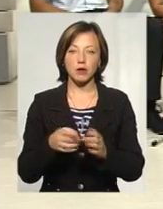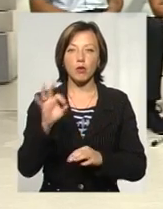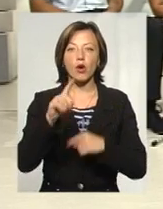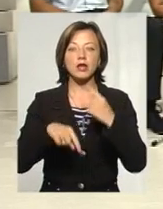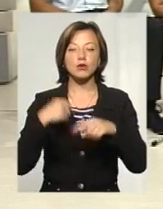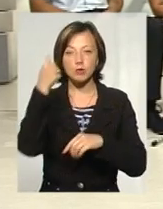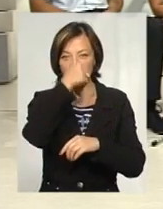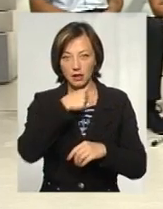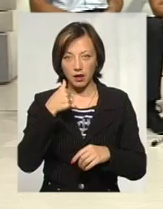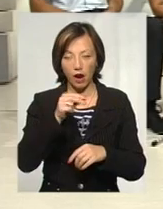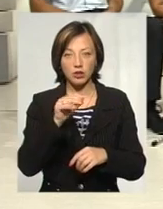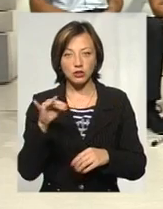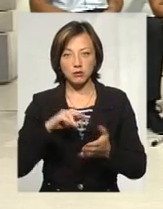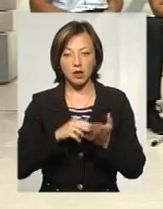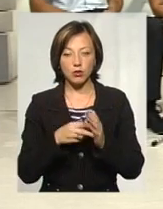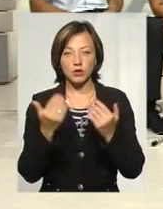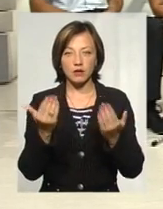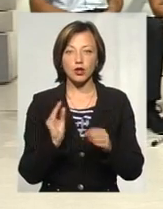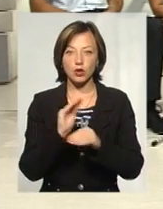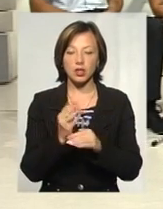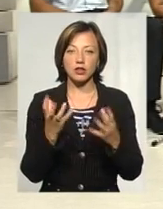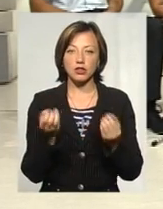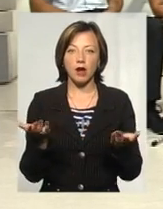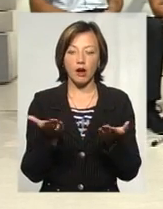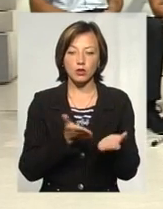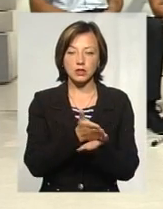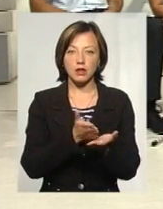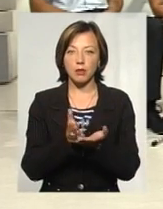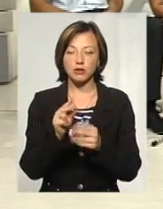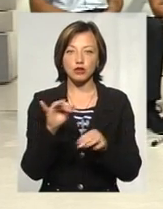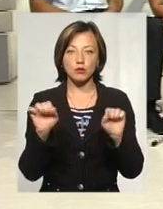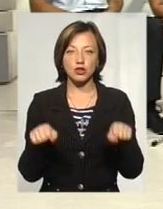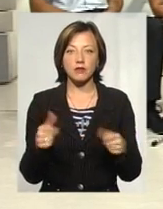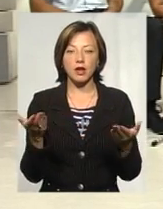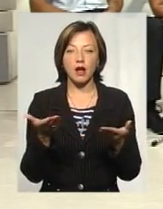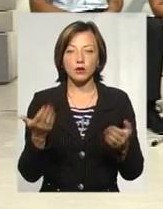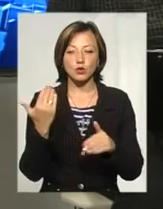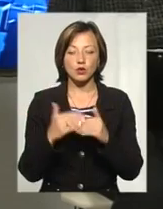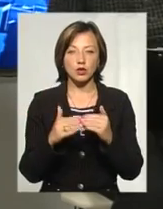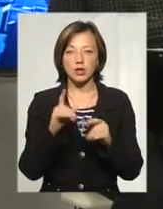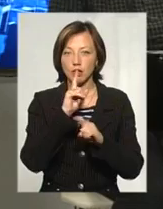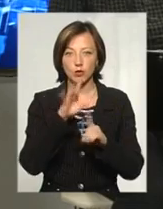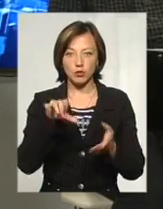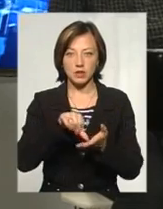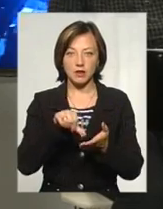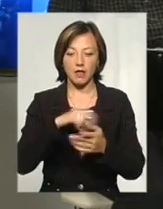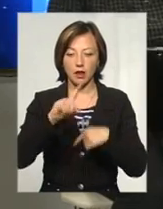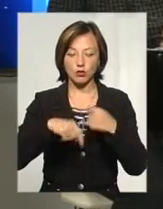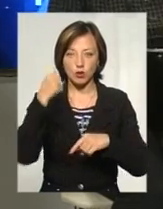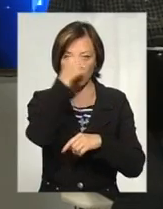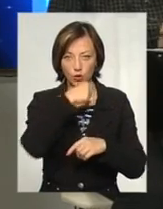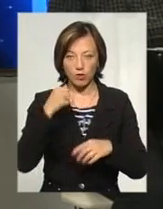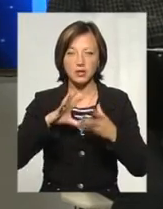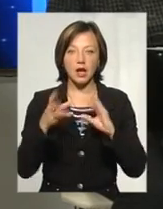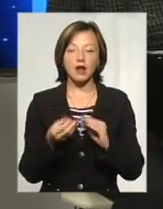наступний рік. Чи плануєте ви додати ще якихось напрямків? Чи, можливо, якісь вже не будуть представлятися наступного року?